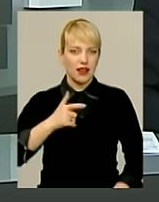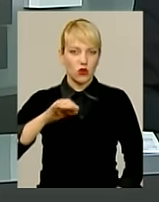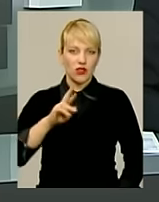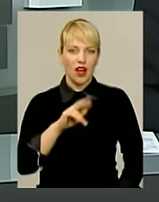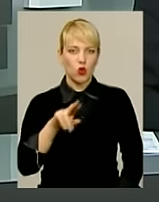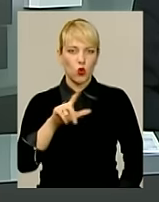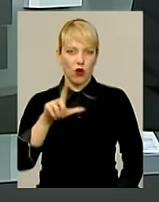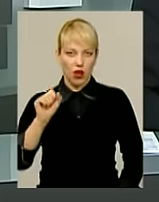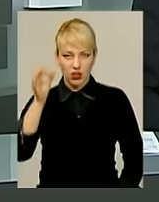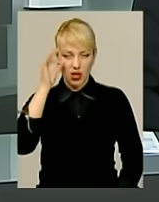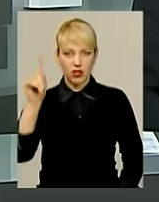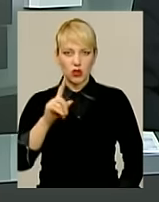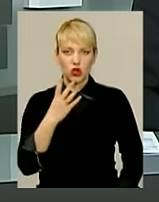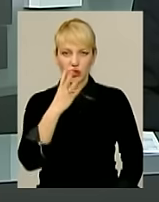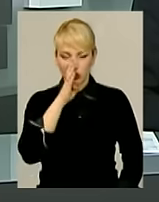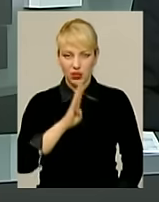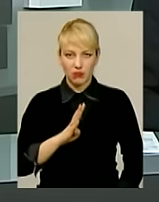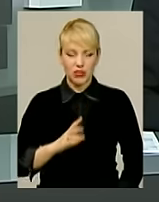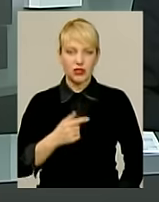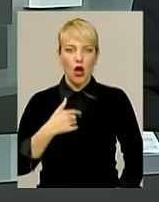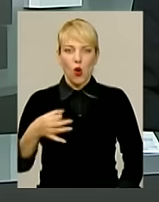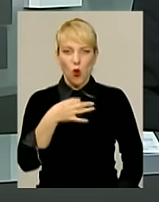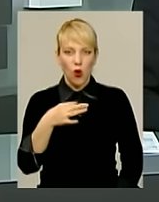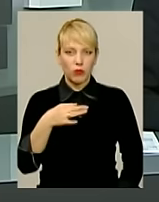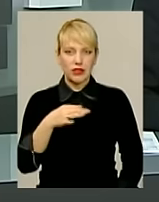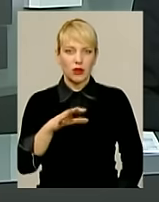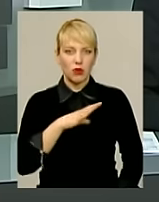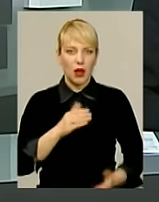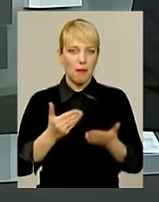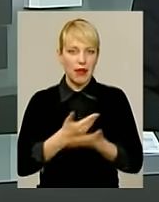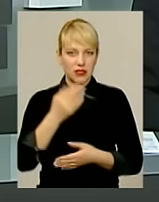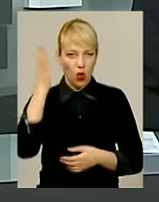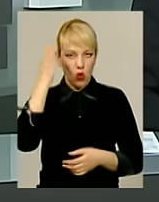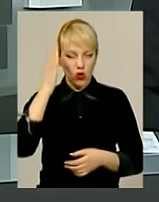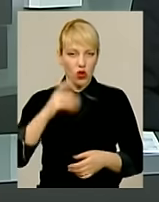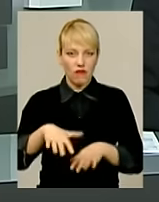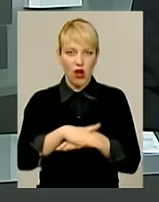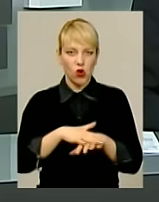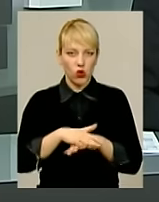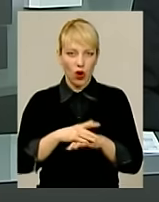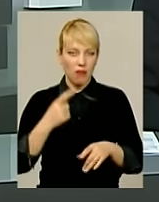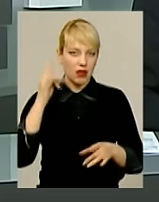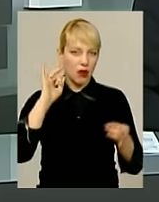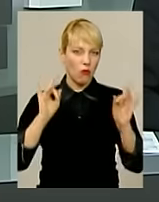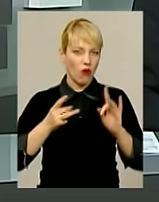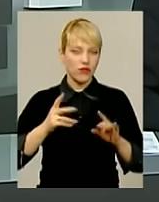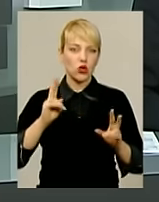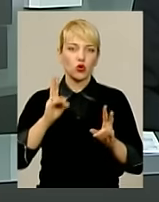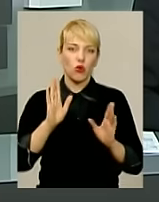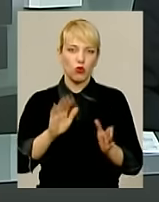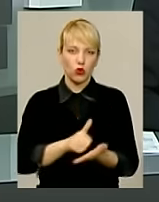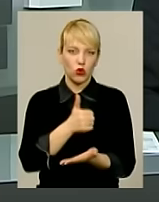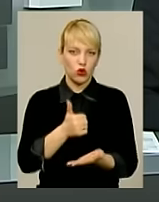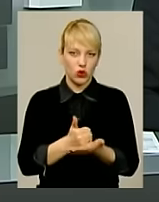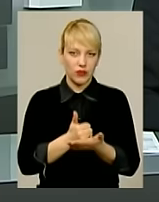Ядуха. Нагадаємо, близько чотирьох місяців область, так би мовити, безголова. Громада краю повниться чутками, хто ж очолить